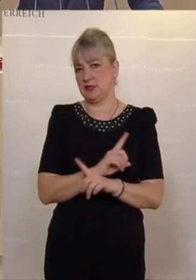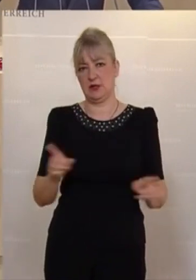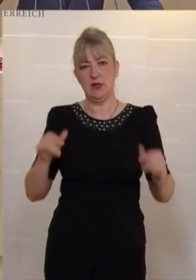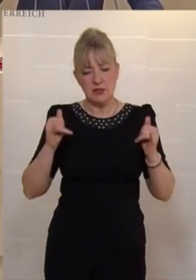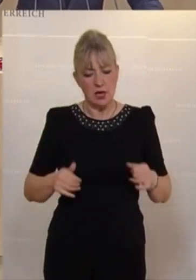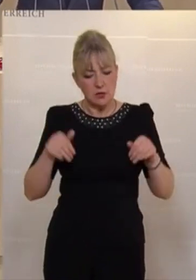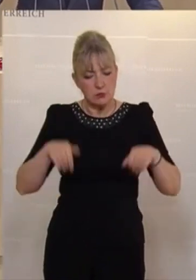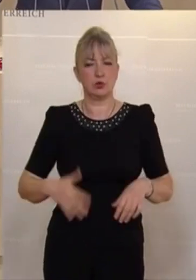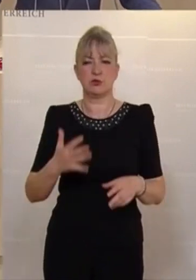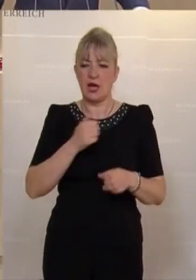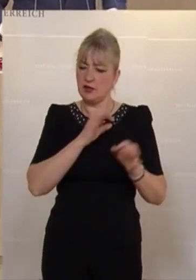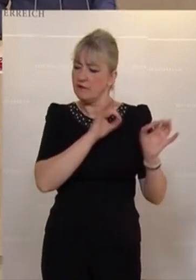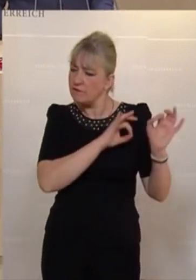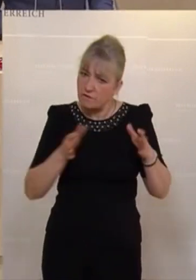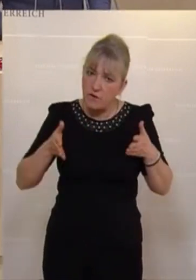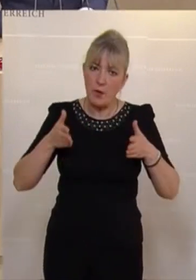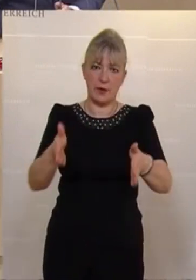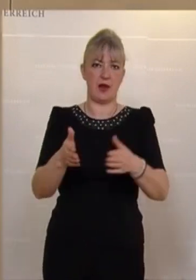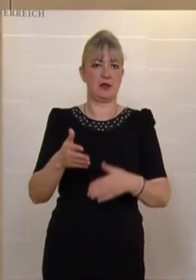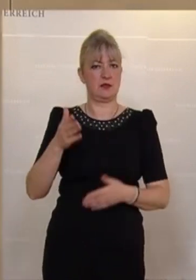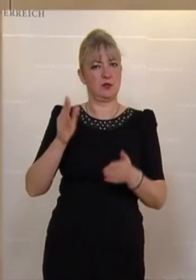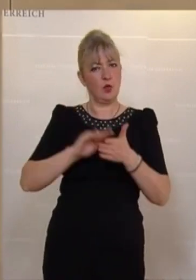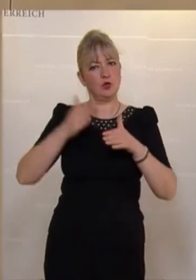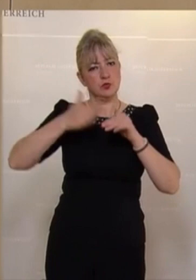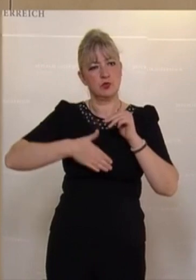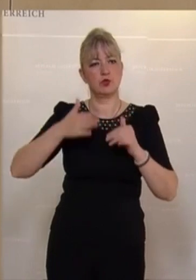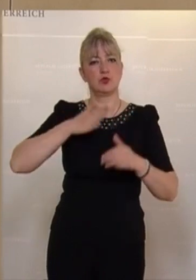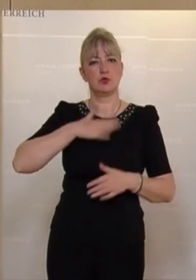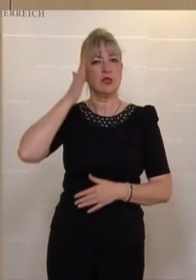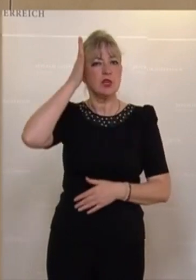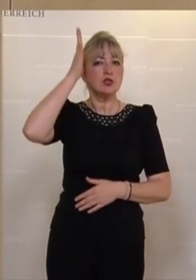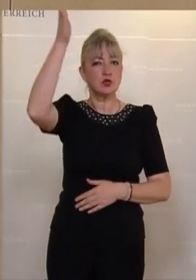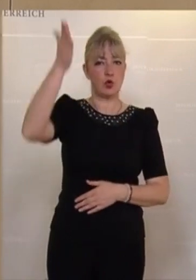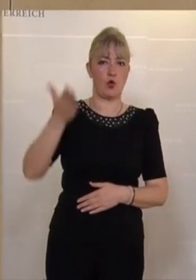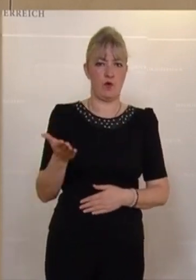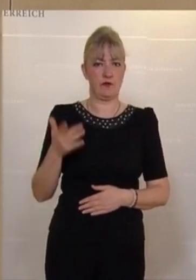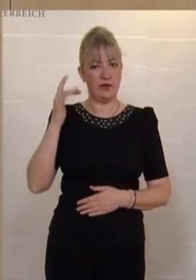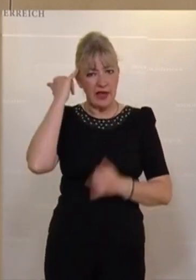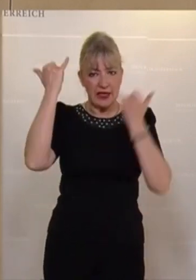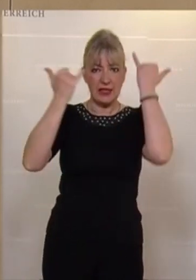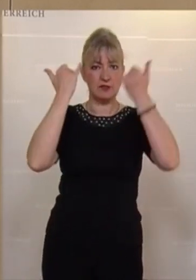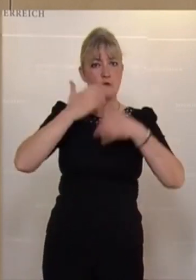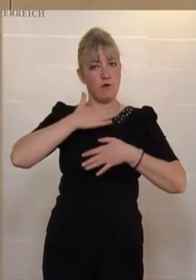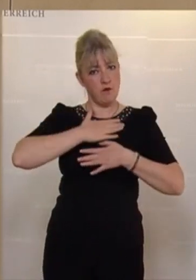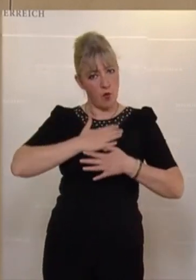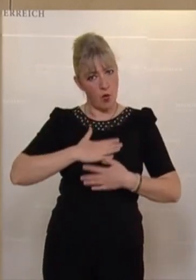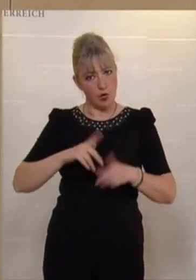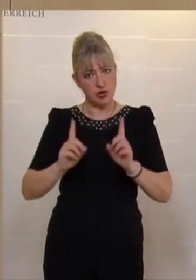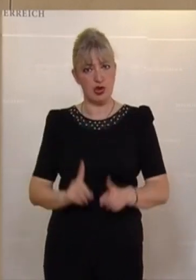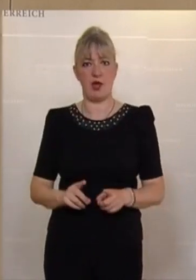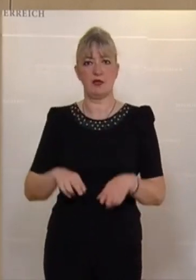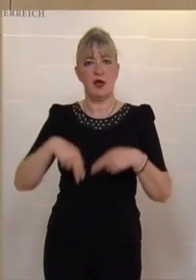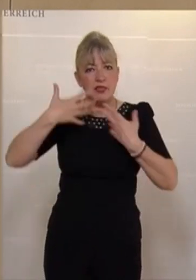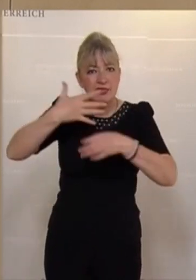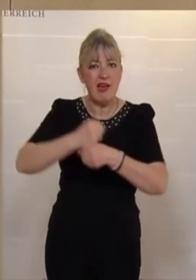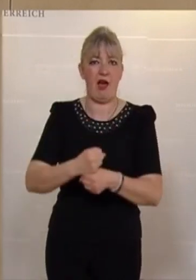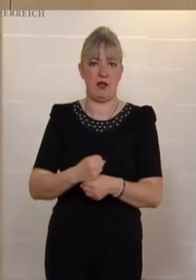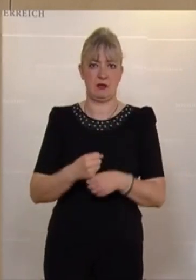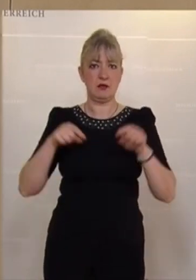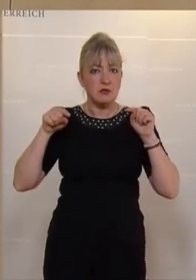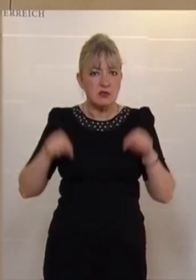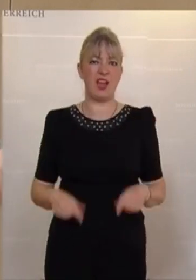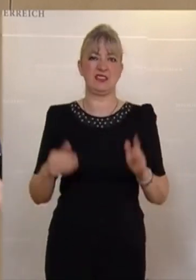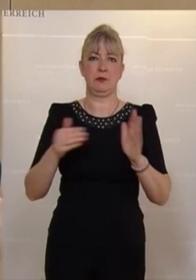müssen diese Weichen jetzt endlich stellen. Unsere Zukunft, ich komme zum Schluss, unsere Zukunft mit Innovation, mit Wohlstand und mit Nachhaltigkeit